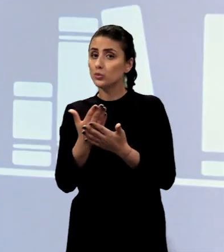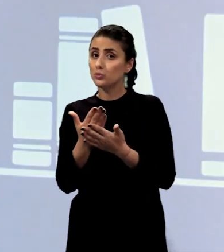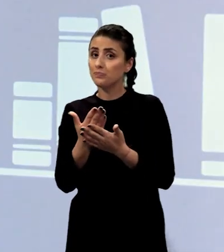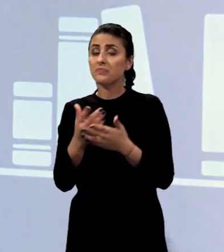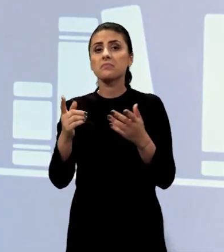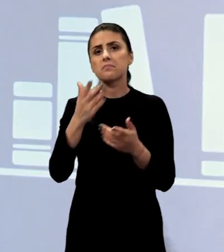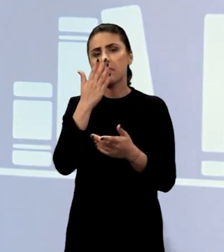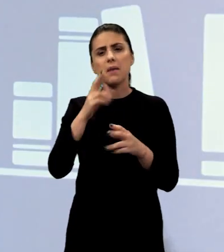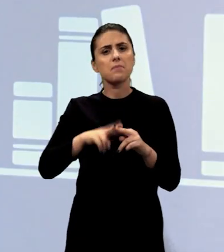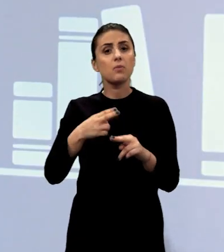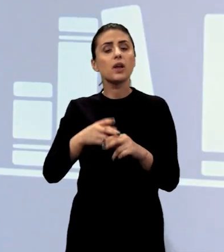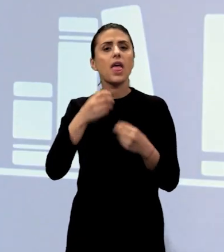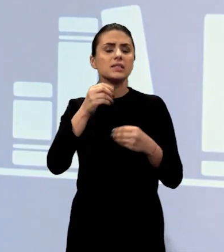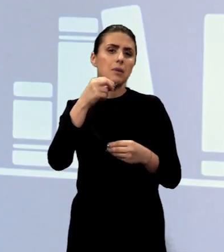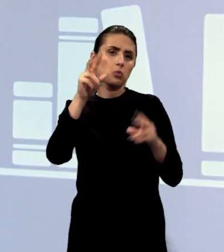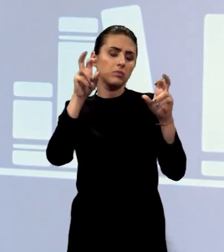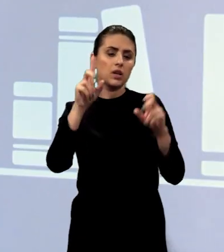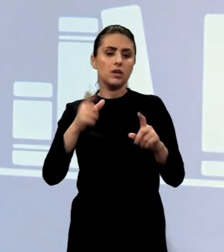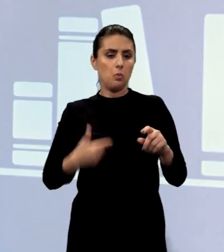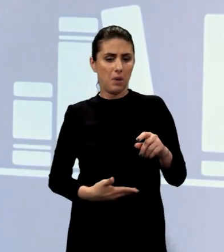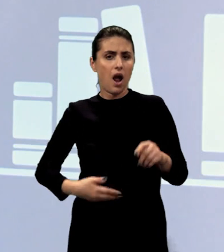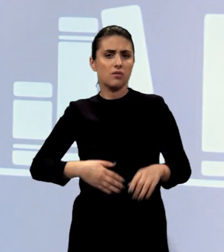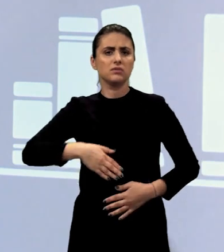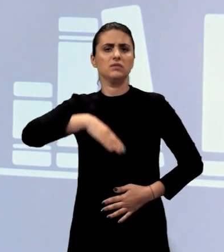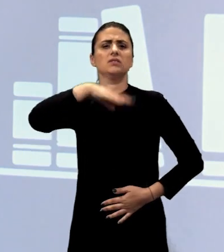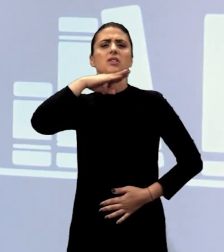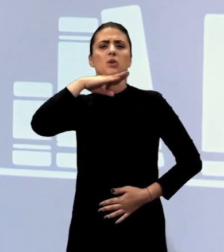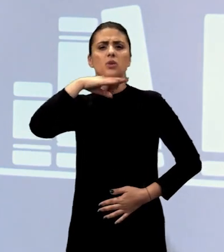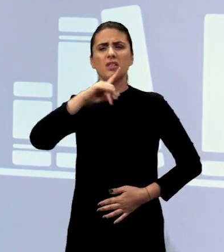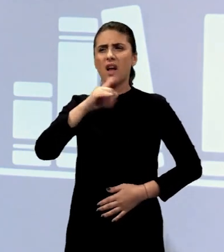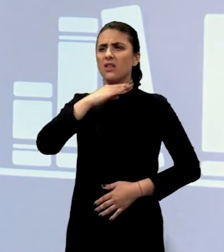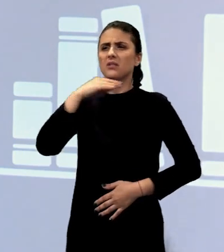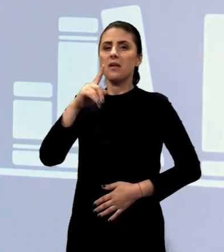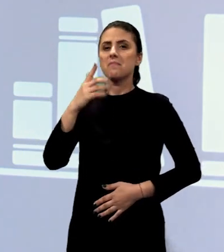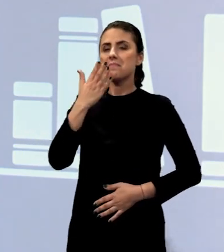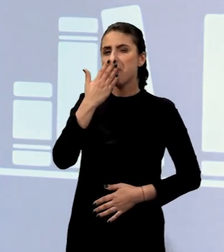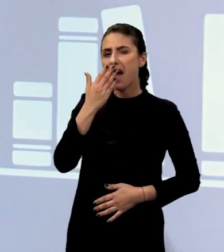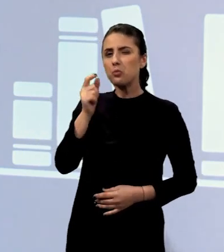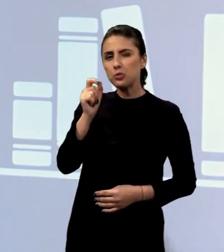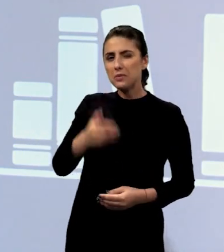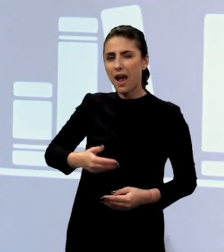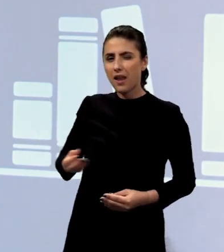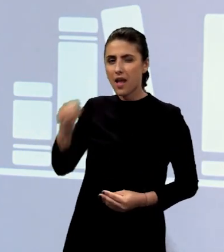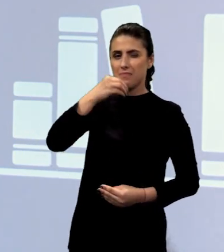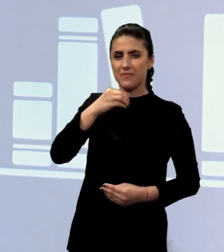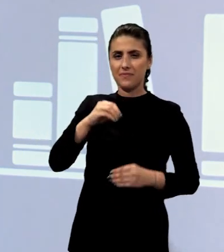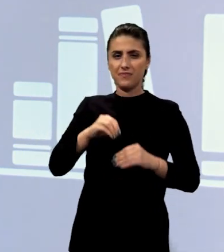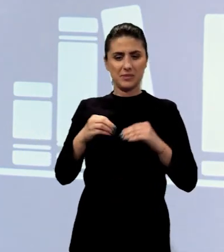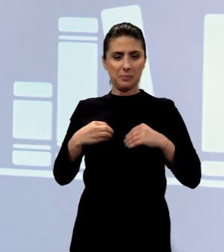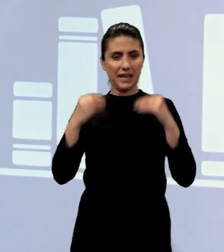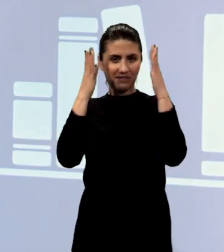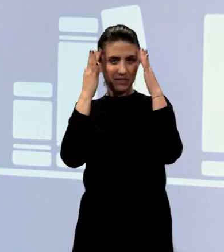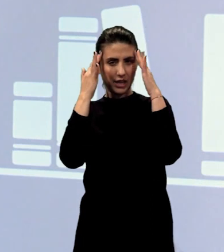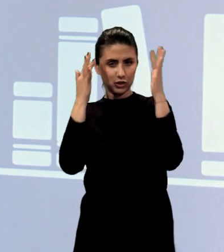E ca atunci când ești sătul și nu te mai poți gândi la mâncare, dar ceva dulce mai intră. Mai mult ca